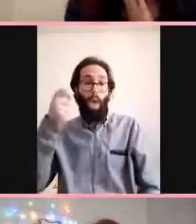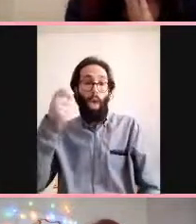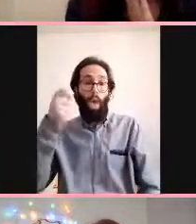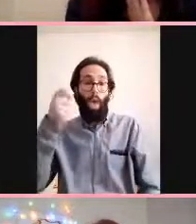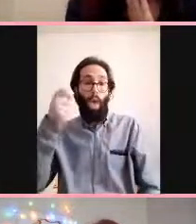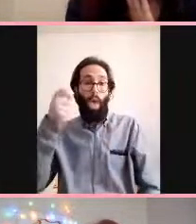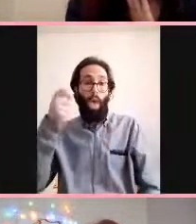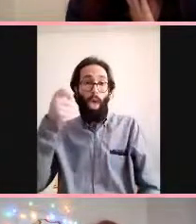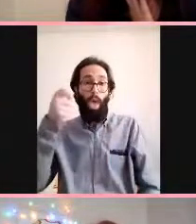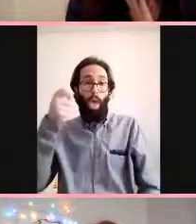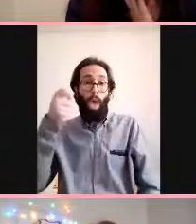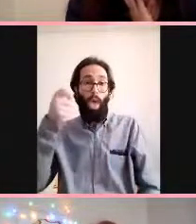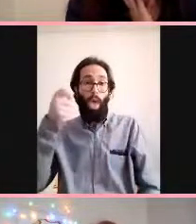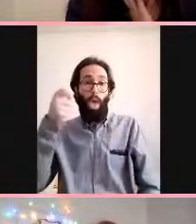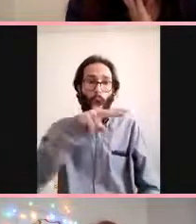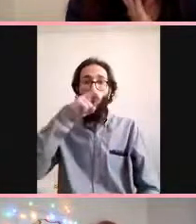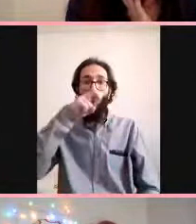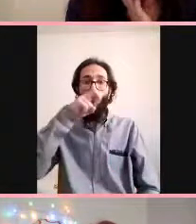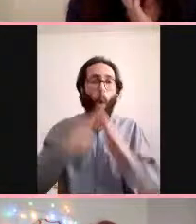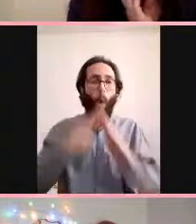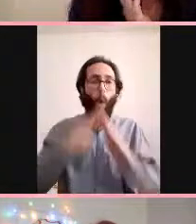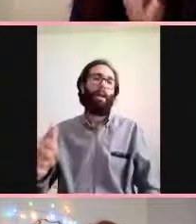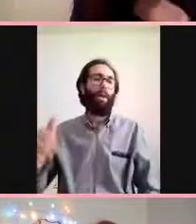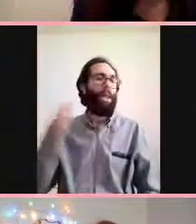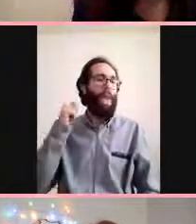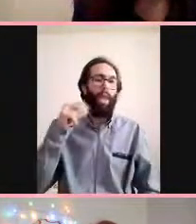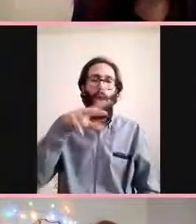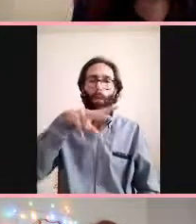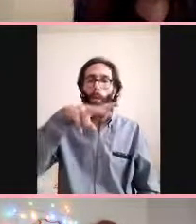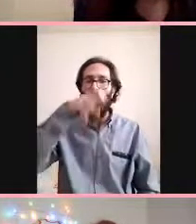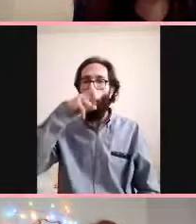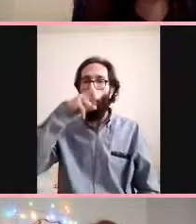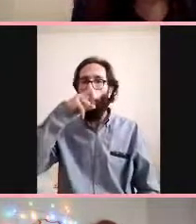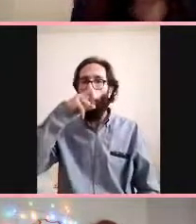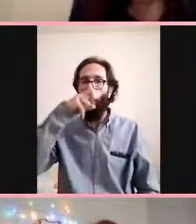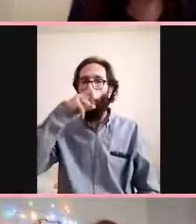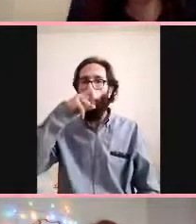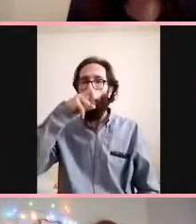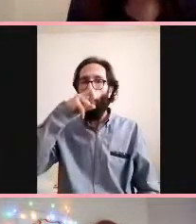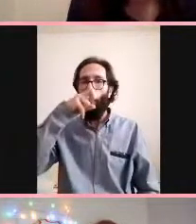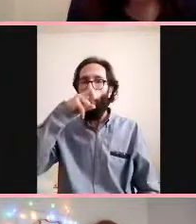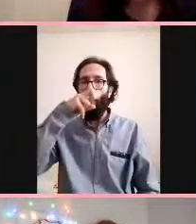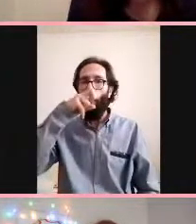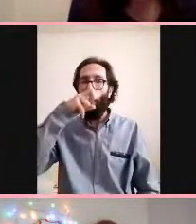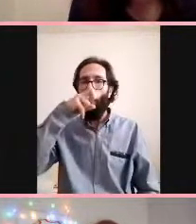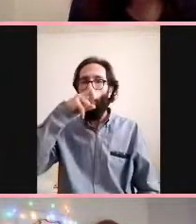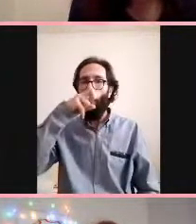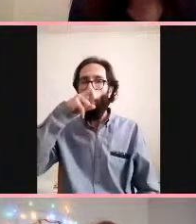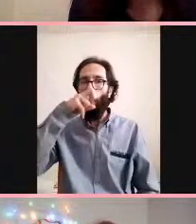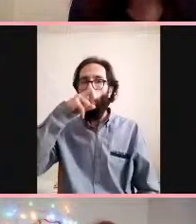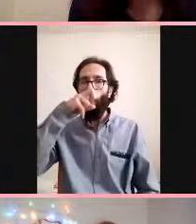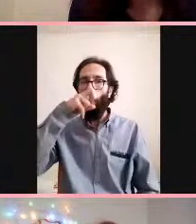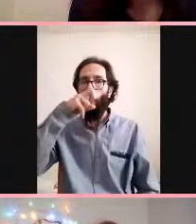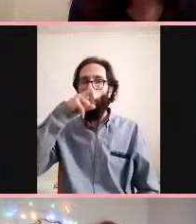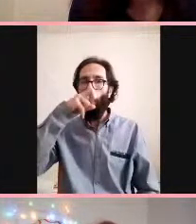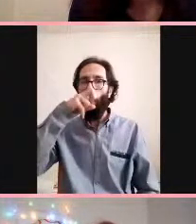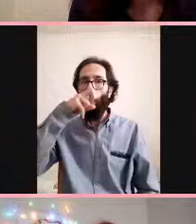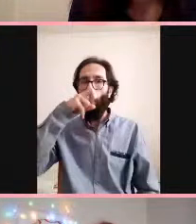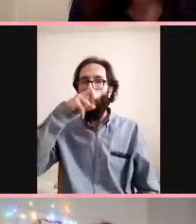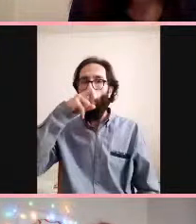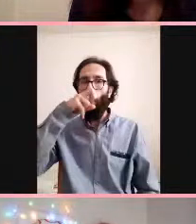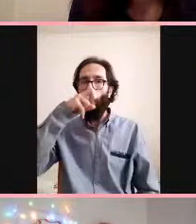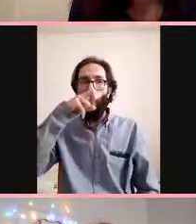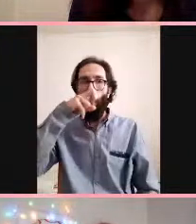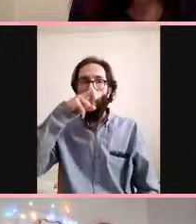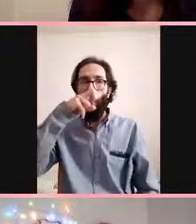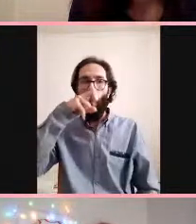Tamam. Olarak bilinmiyor da işte olfaktörü nöronların bir kısmı ölmüş demek aslında. Anladım. Aile hanım demiş